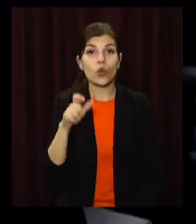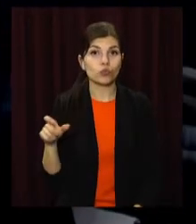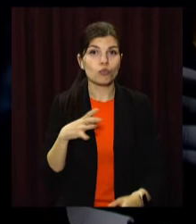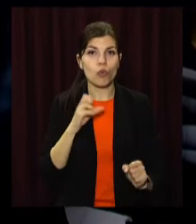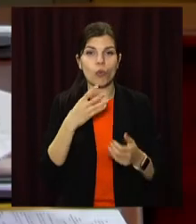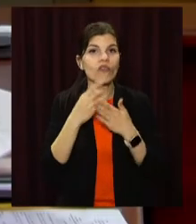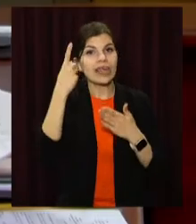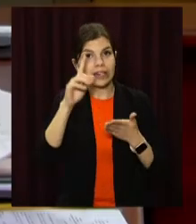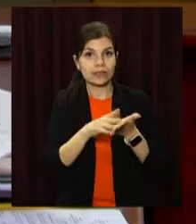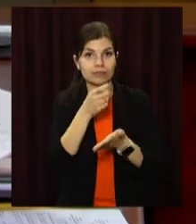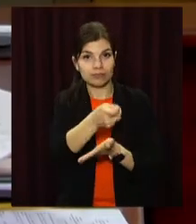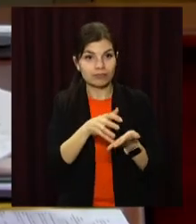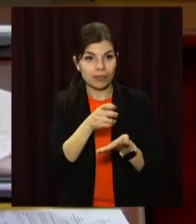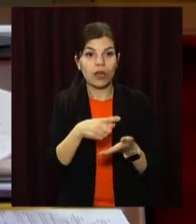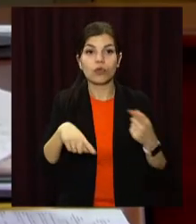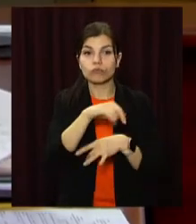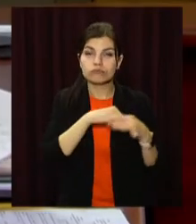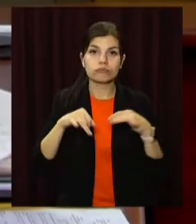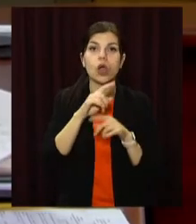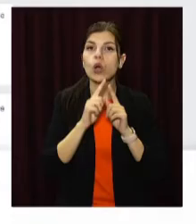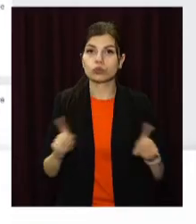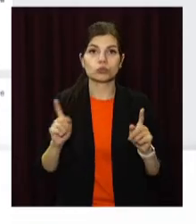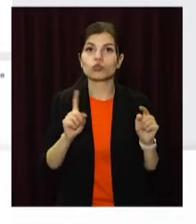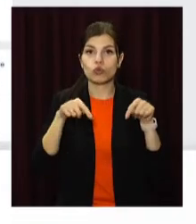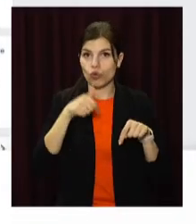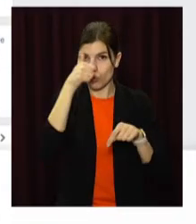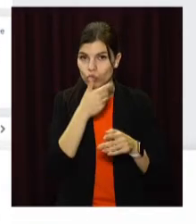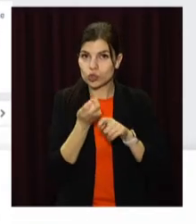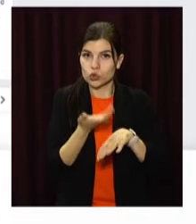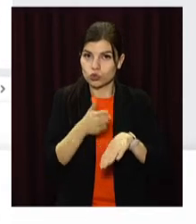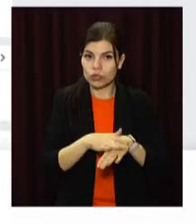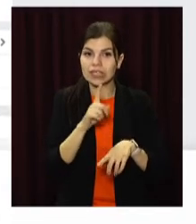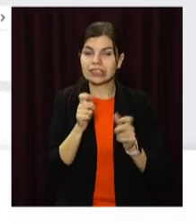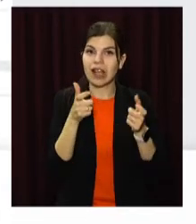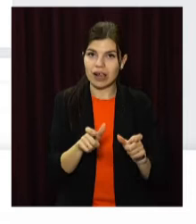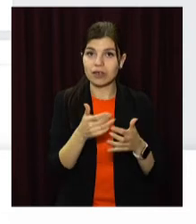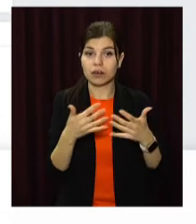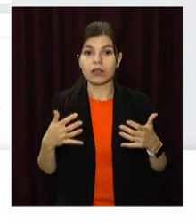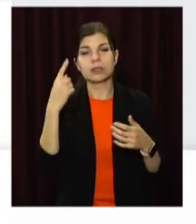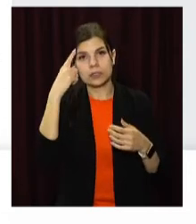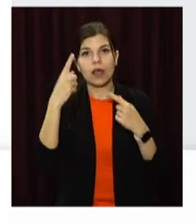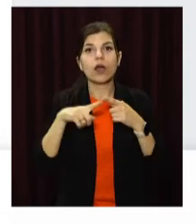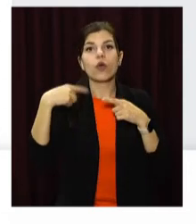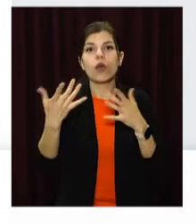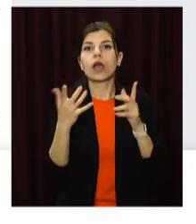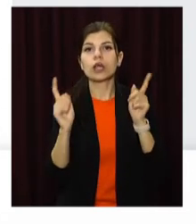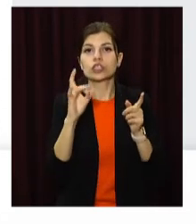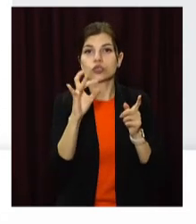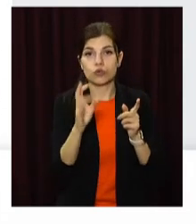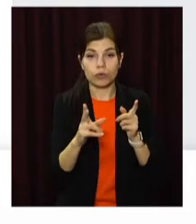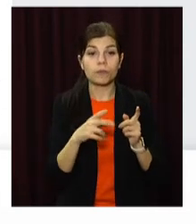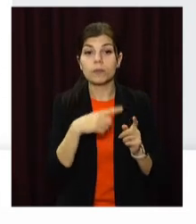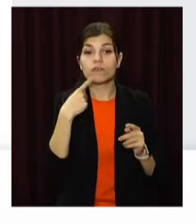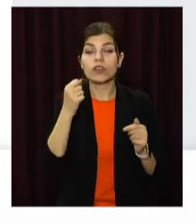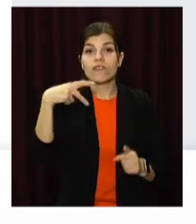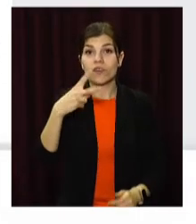розгляд свої ініціативи. Тож присутні обговорили особливості перебігу цьогорічного конкурсу та визначилися зі строками наступних етапів. На бюджет участі